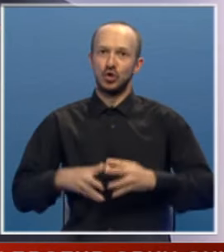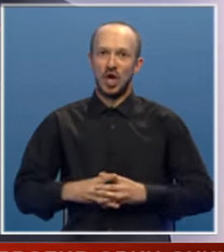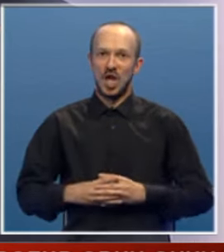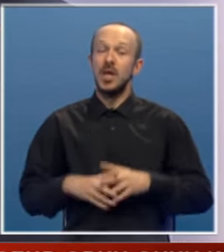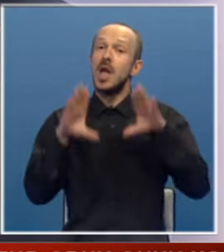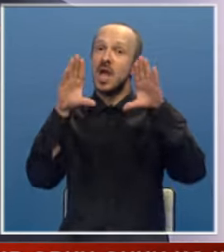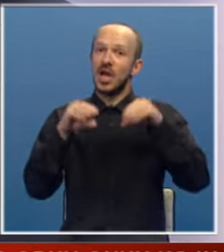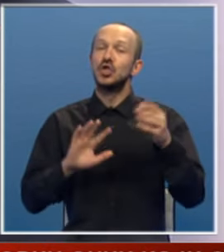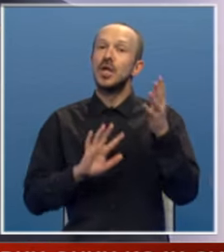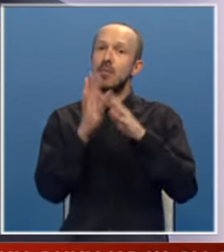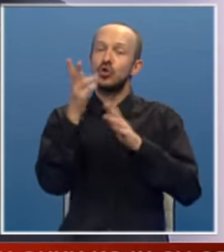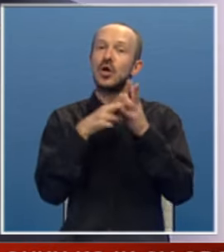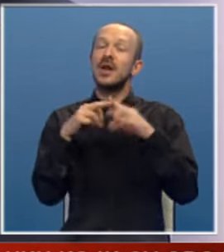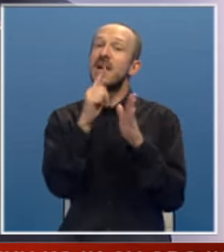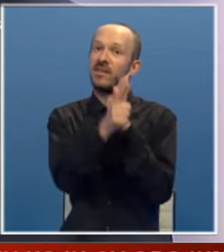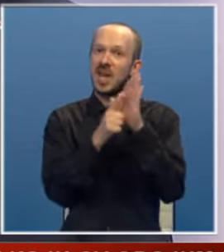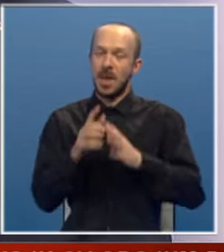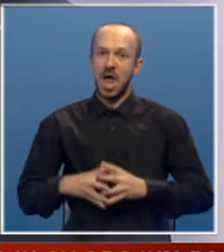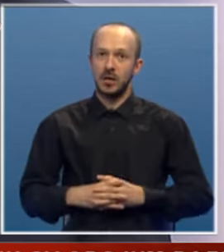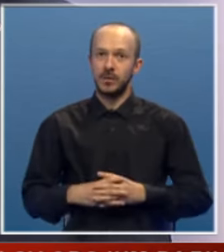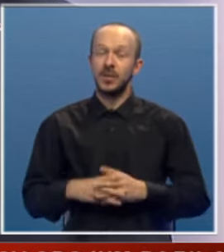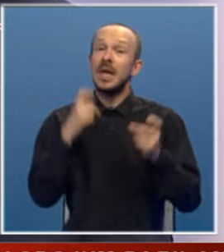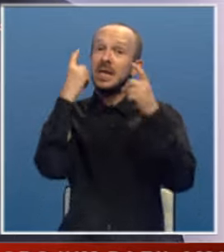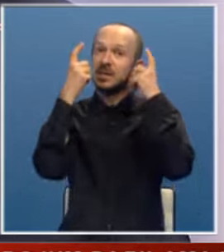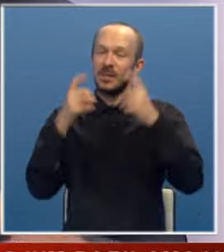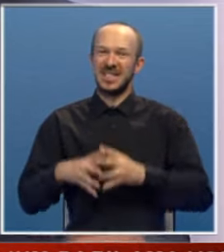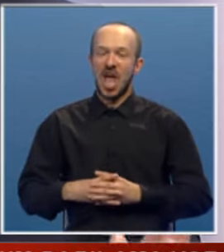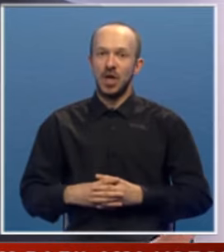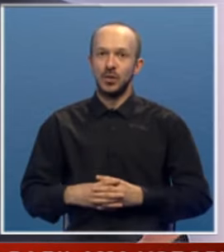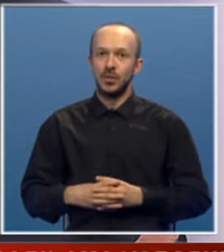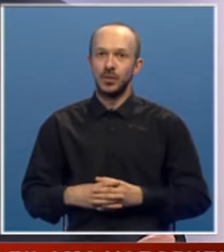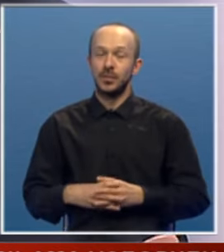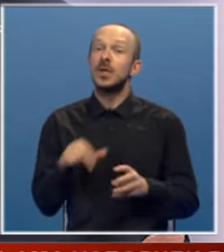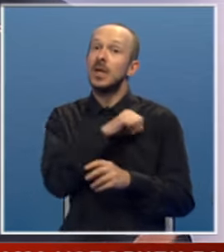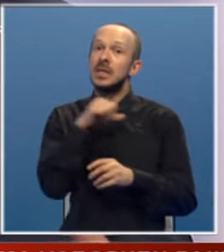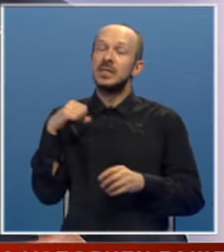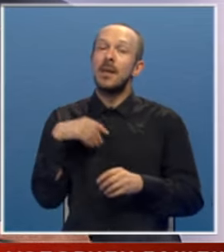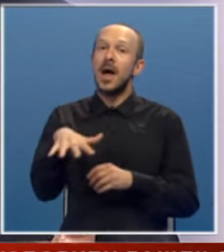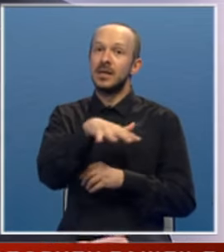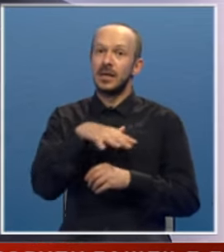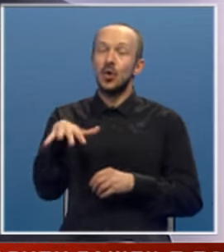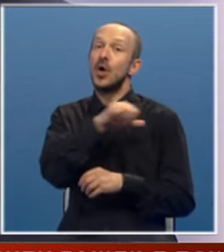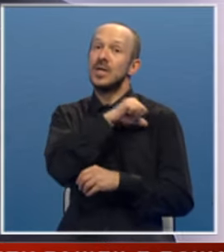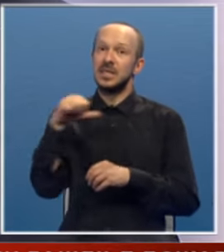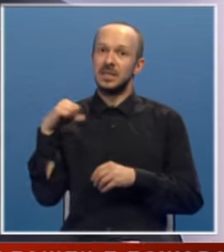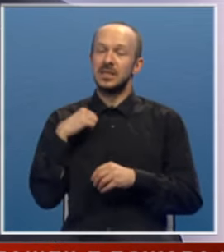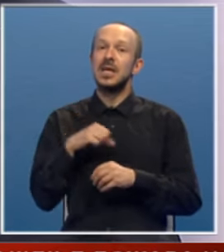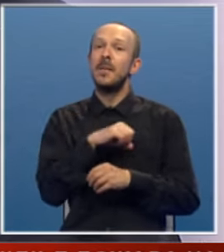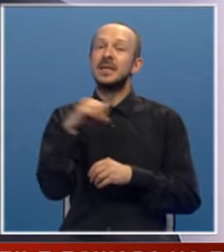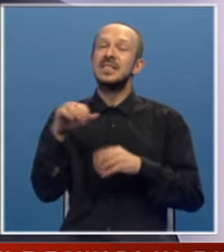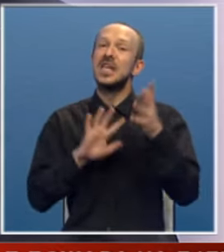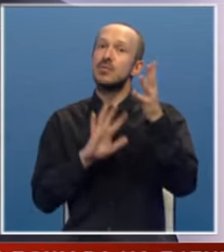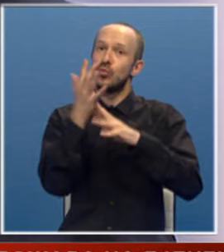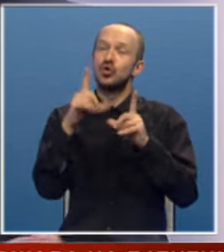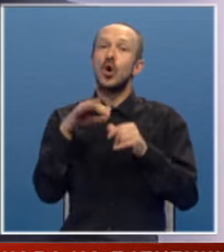gašenje požara na vrijeme. Zamislite samu teritoriju, sam intenzitet